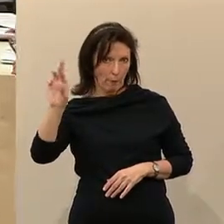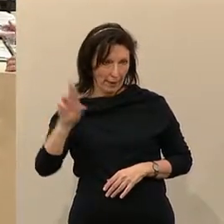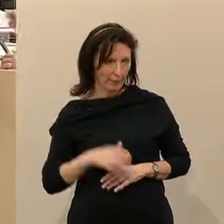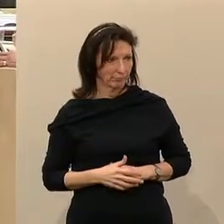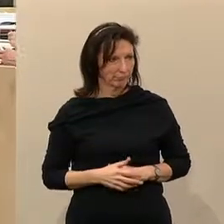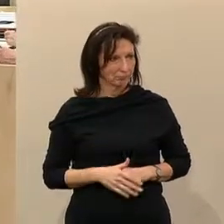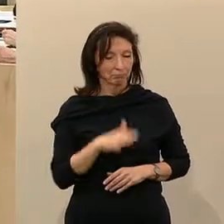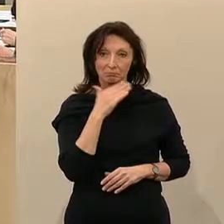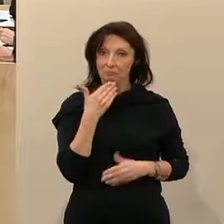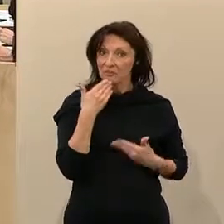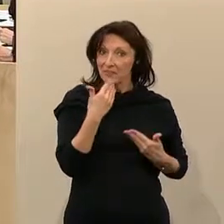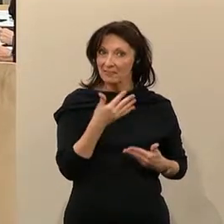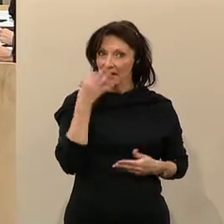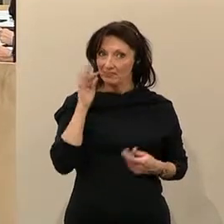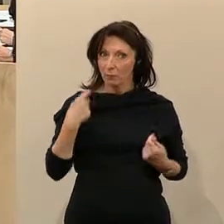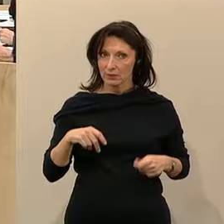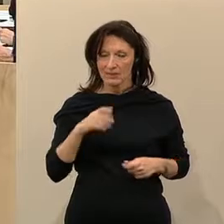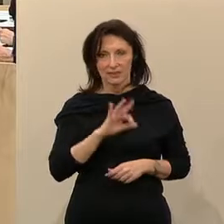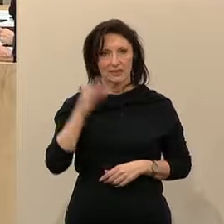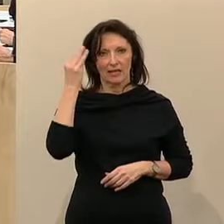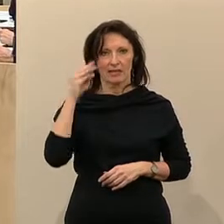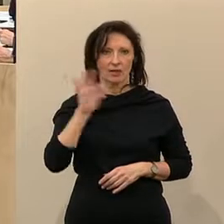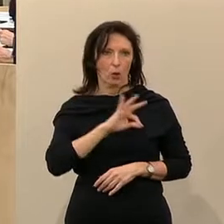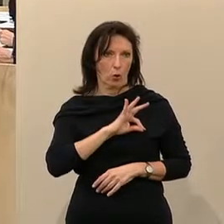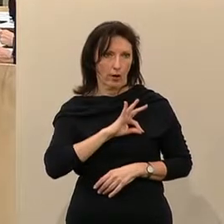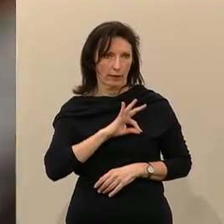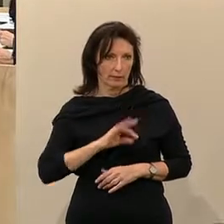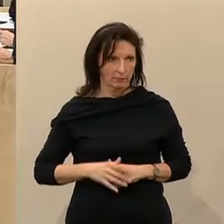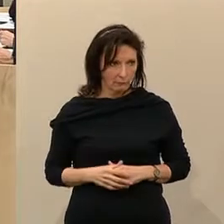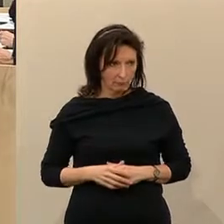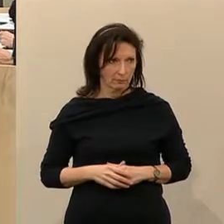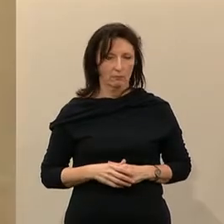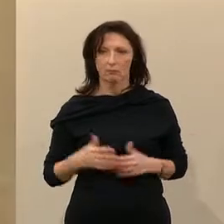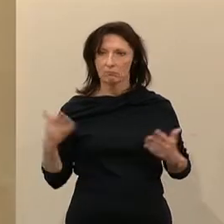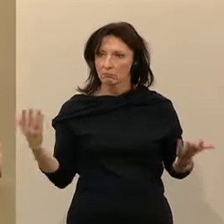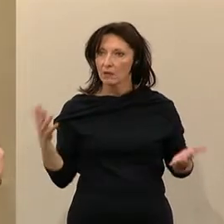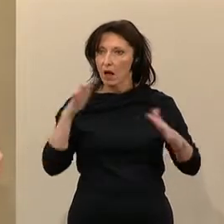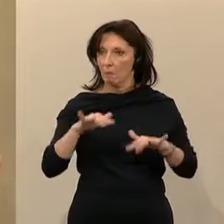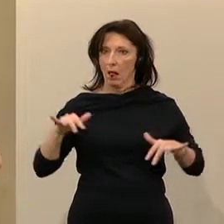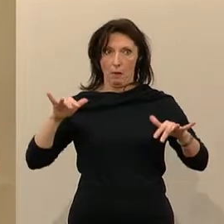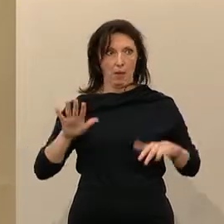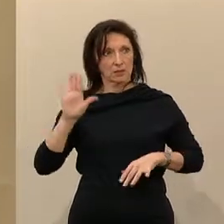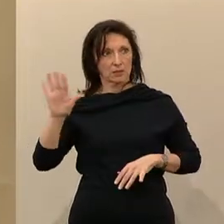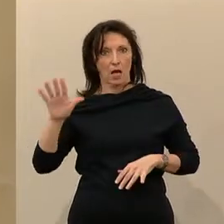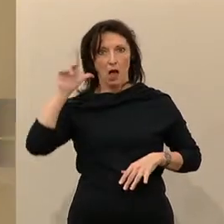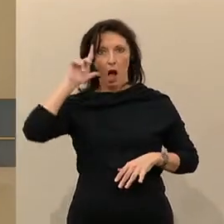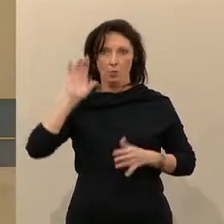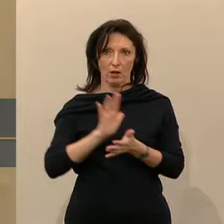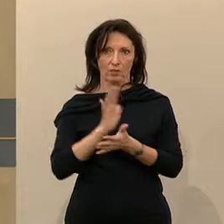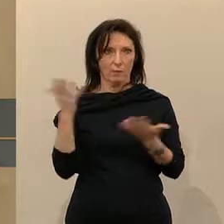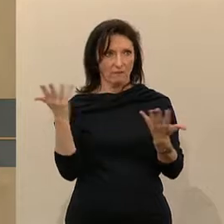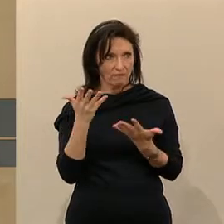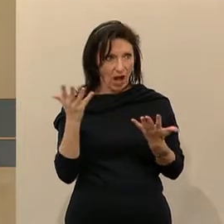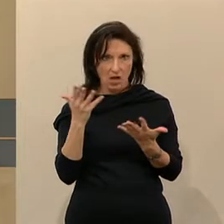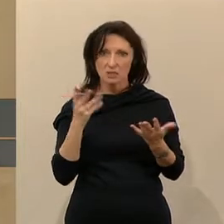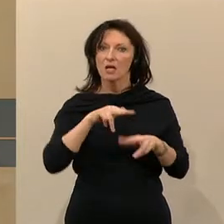Vielen Dank, Frau Präsidentin, sehr geehrte Kolleginnen. Es ist die ureigenste Aufgabe des Parlaments, Regierungs- und Verwaltungshandeln